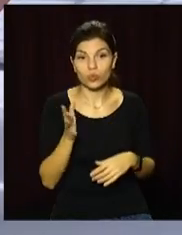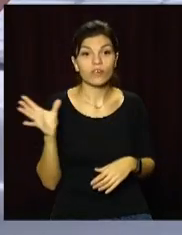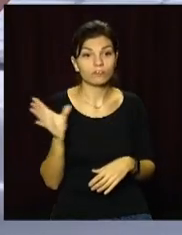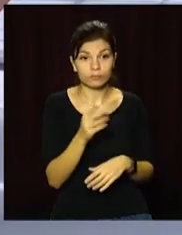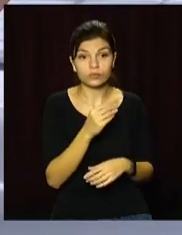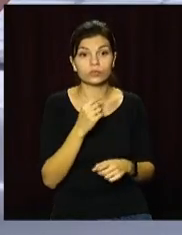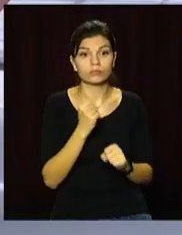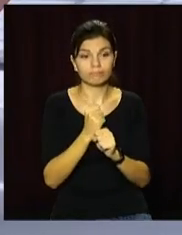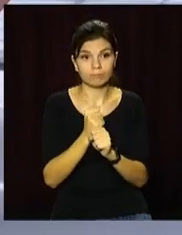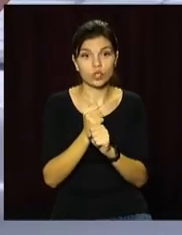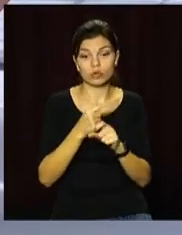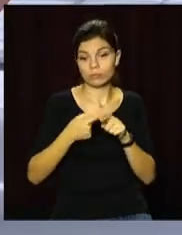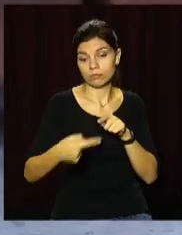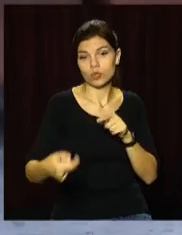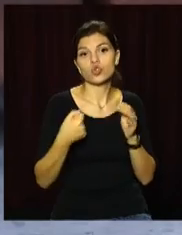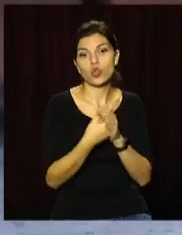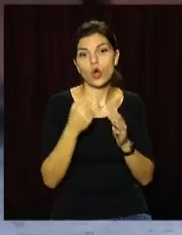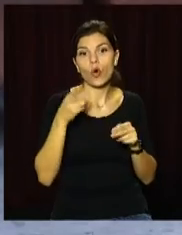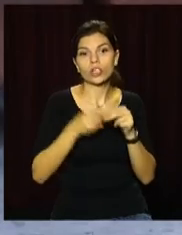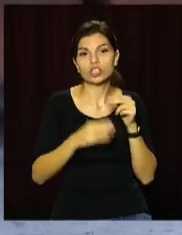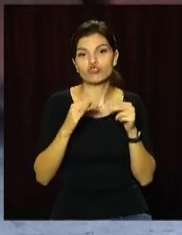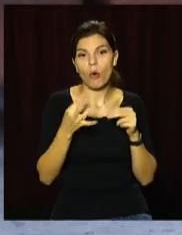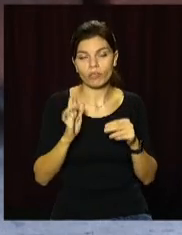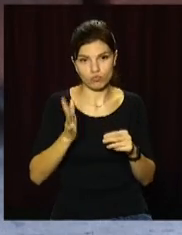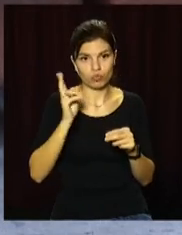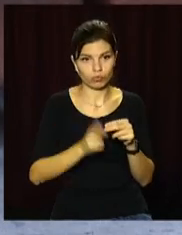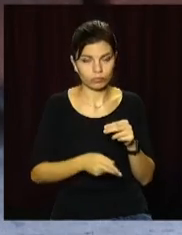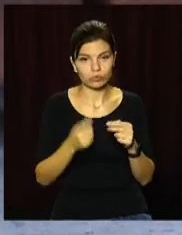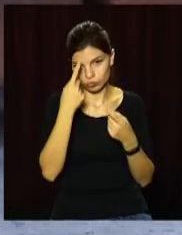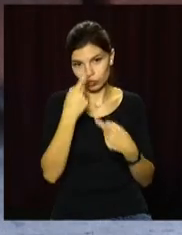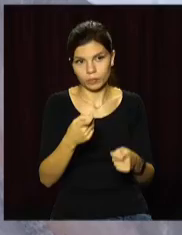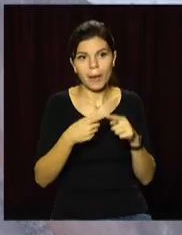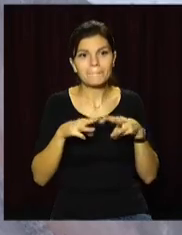роботи з благоустрою мають завершити до кінця жовтня, повідомляють у міськраді.